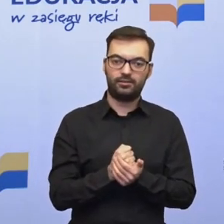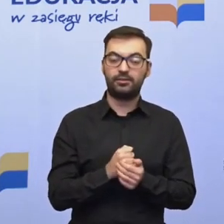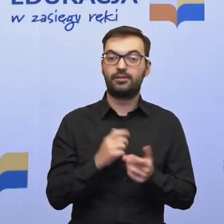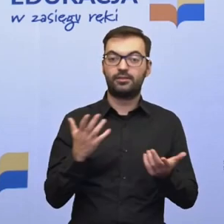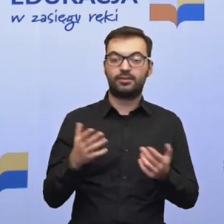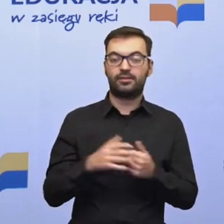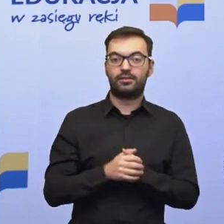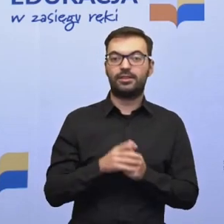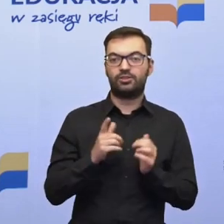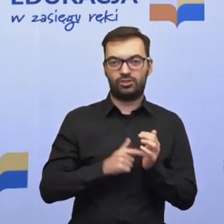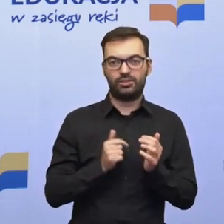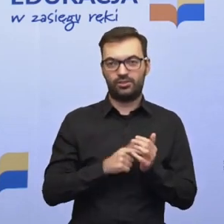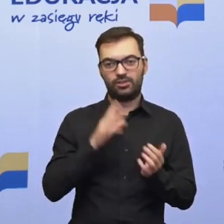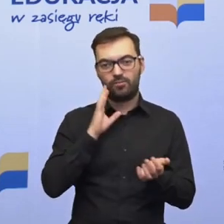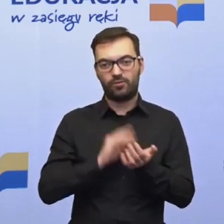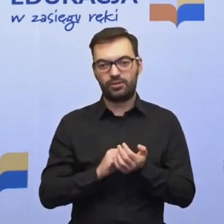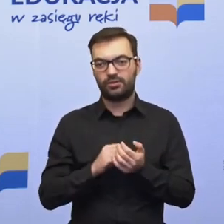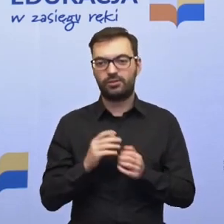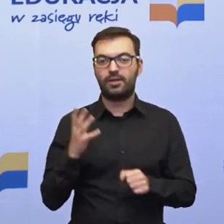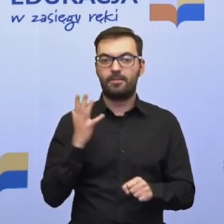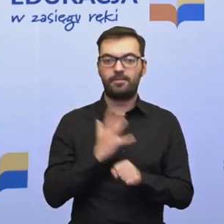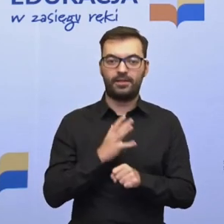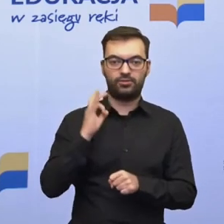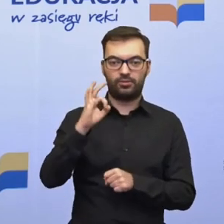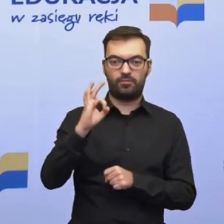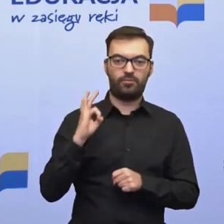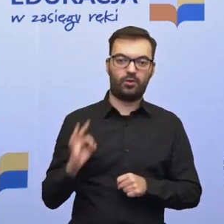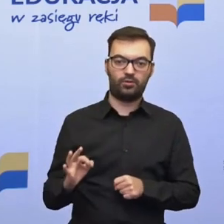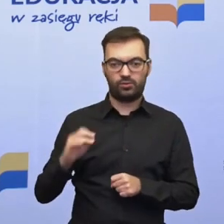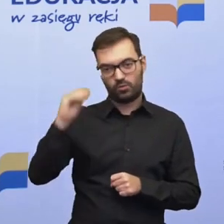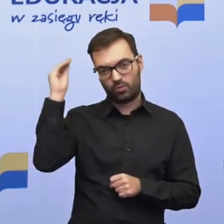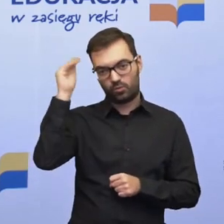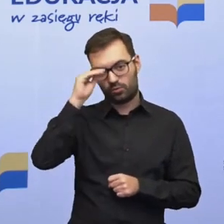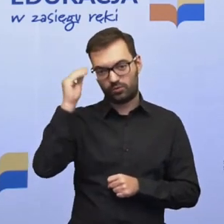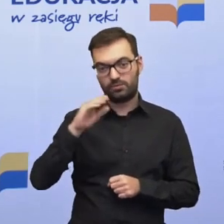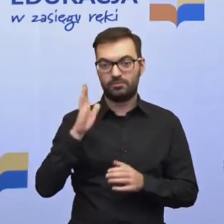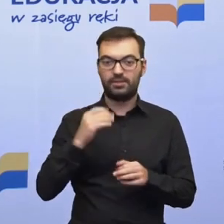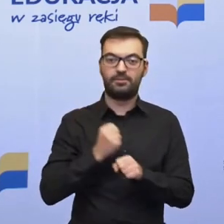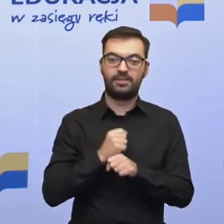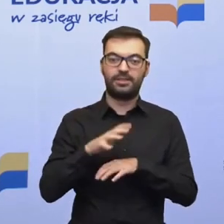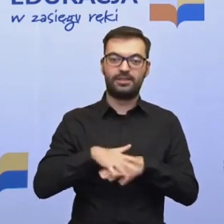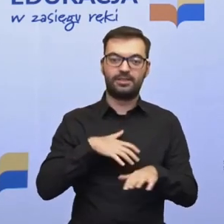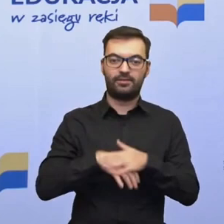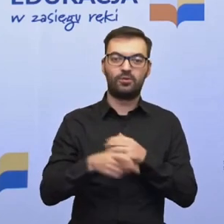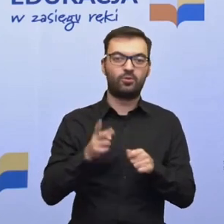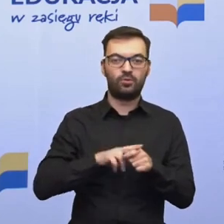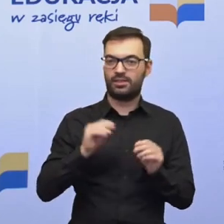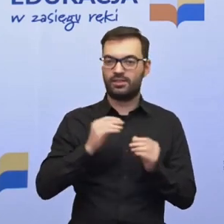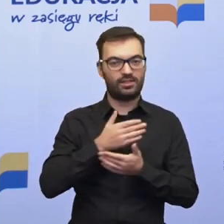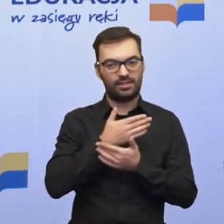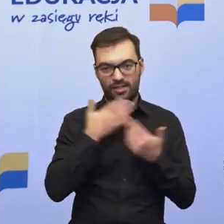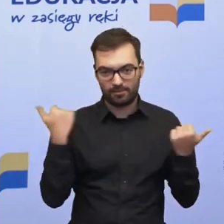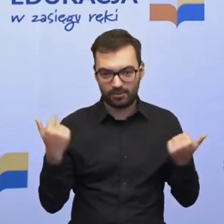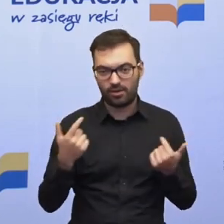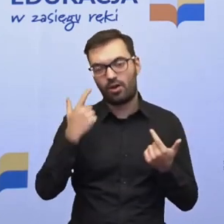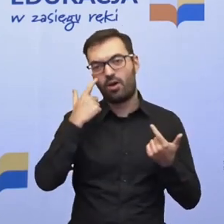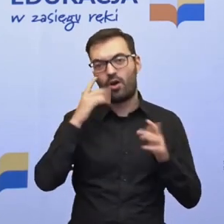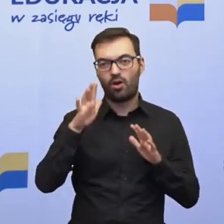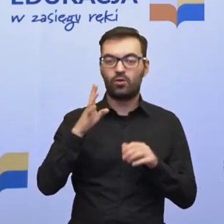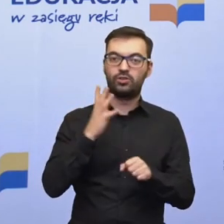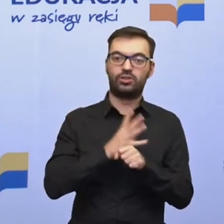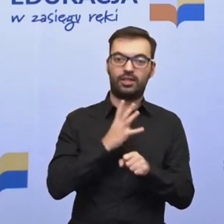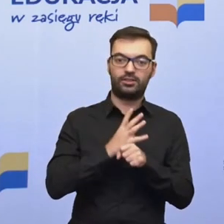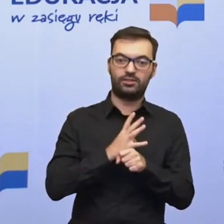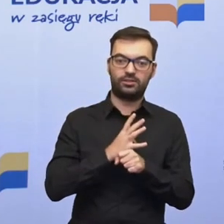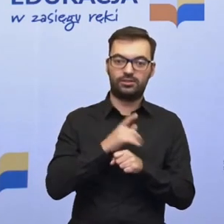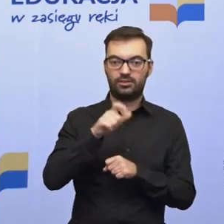Powiem tylko, często to powtarzam, 50% uczniów dzisiaj w szkole będzie pracować w zawodach, których nie ma, a około 40% z nas